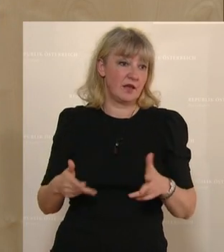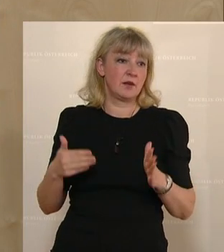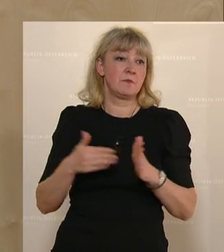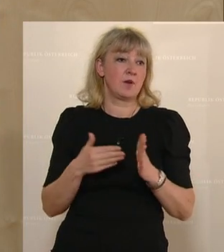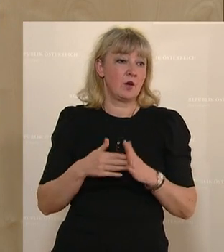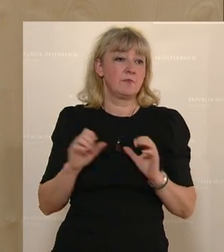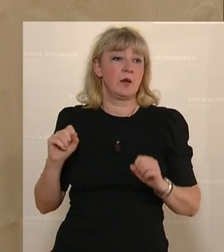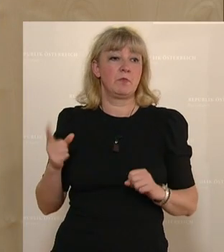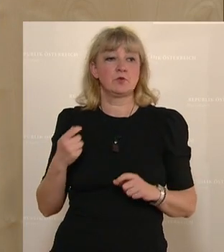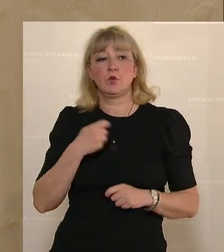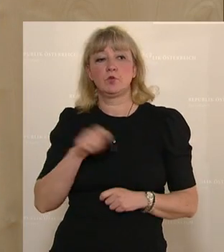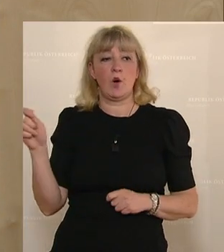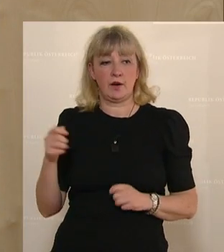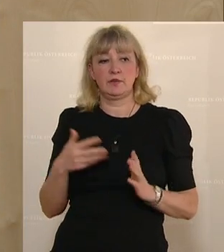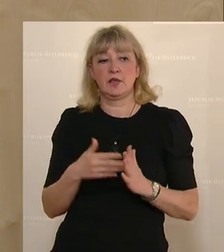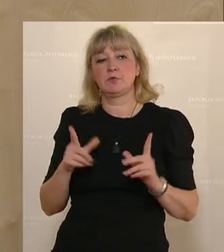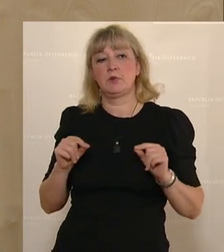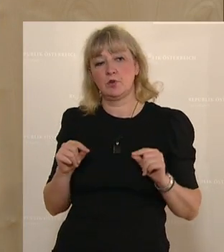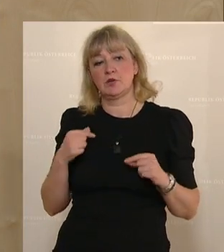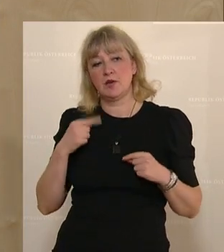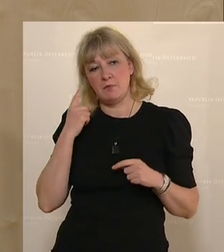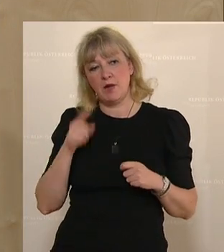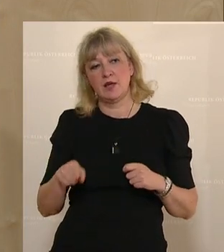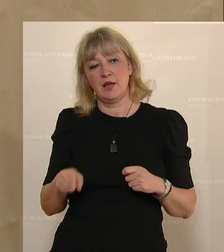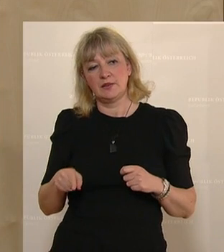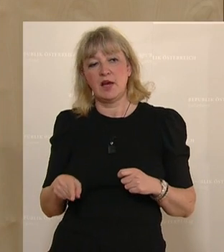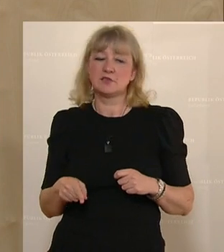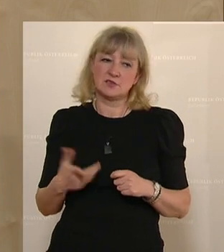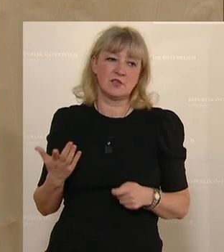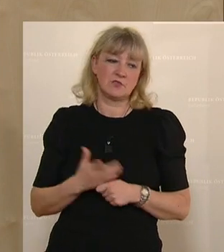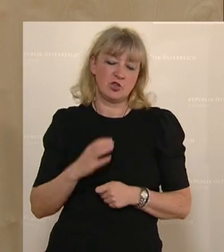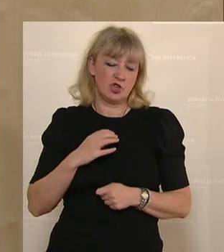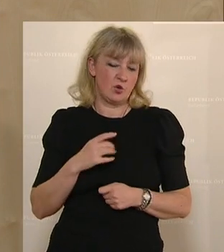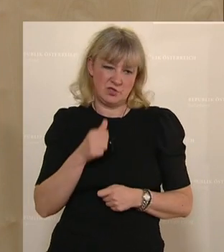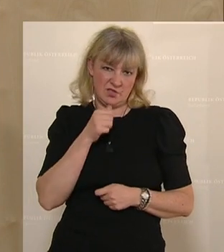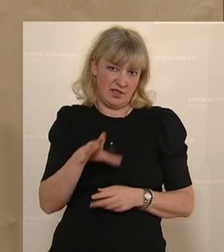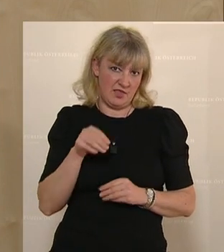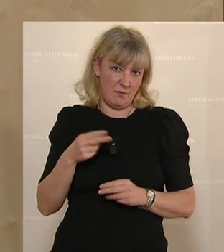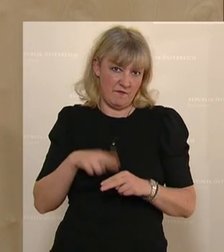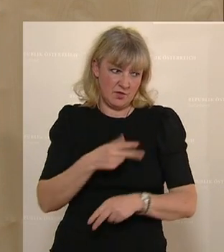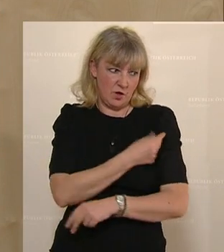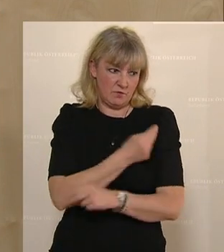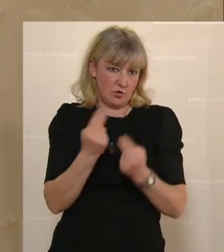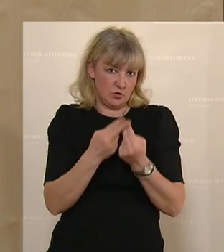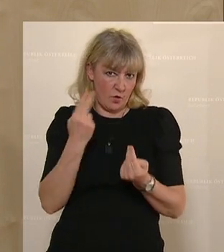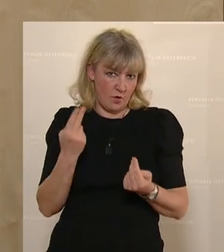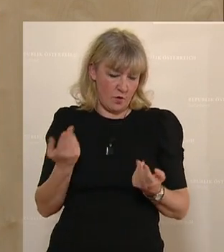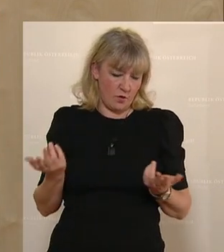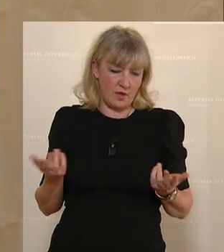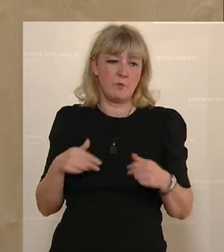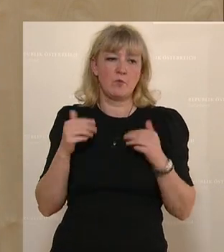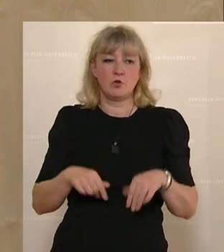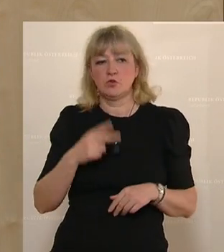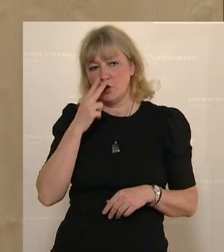man einen besonders teuren. Also ich finde, Sie lassen da eine Chance aus. Solange Impfstoff so knapp ist, sollte man